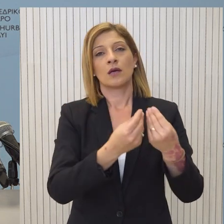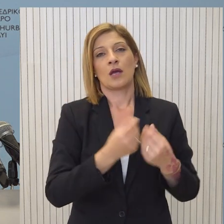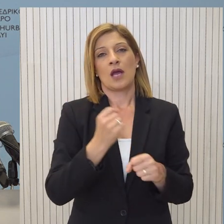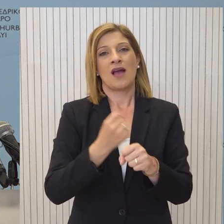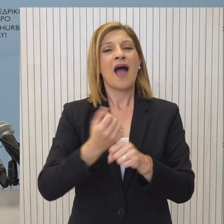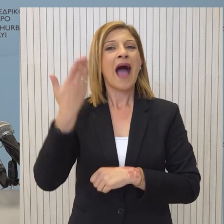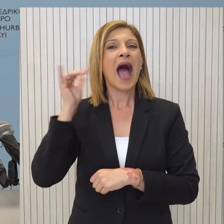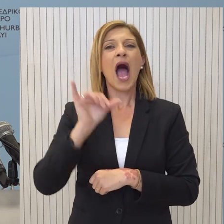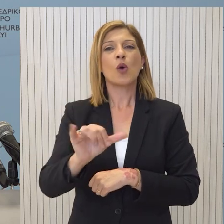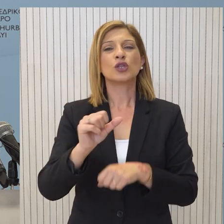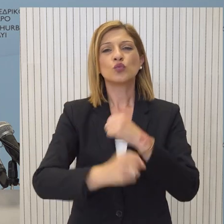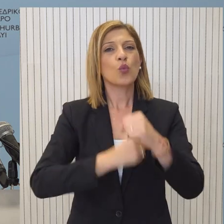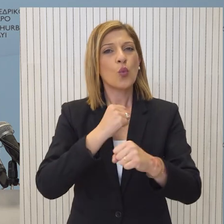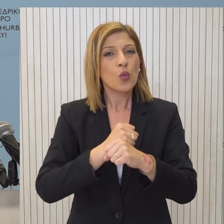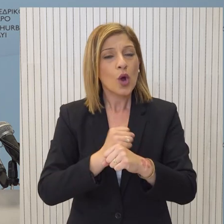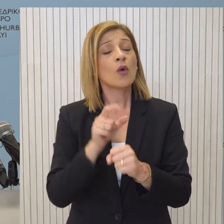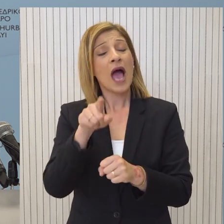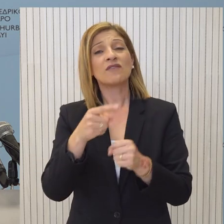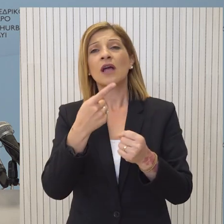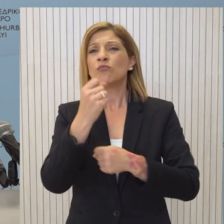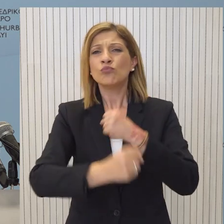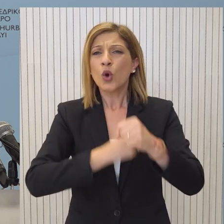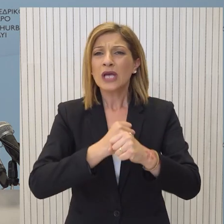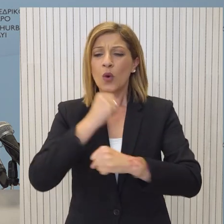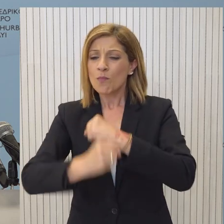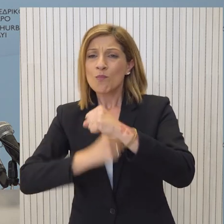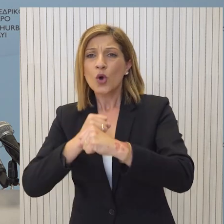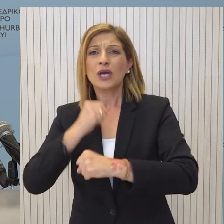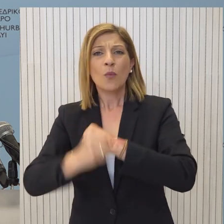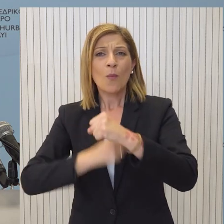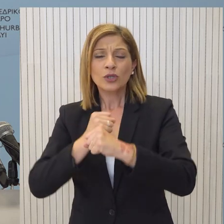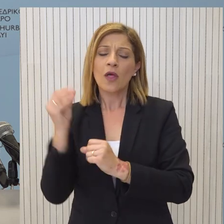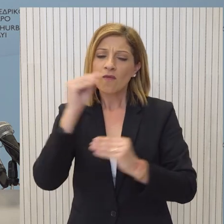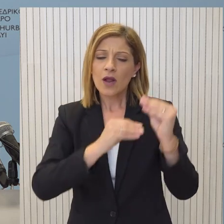αορίστου χρόνου για εκτέλεση καθηκόντων της θέσης την οποία ενδιορίστηκε σε συνδυασμένες